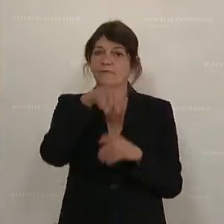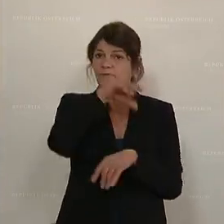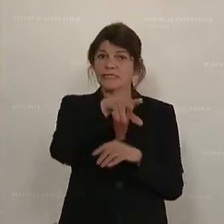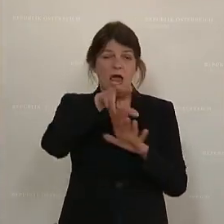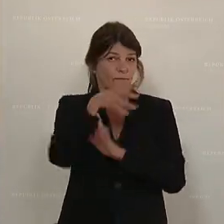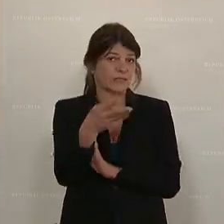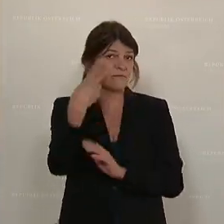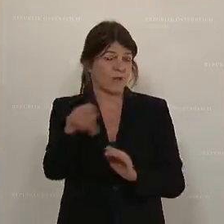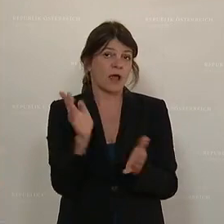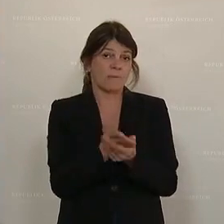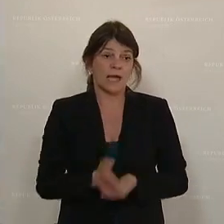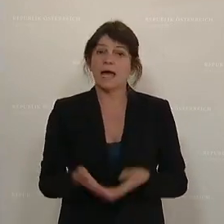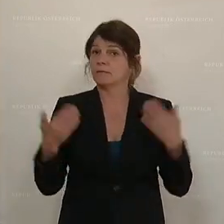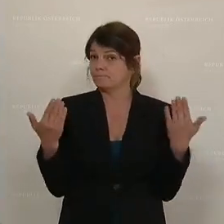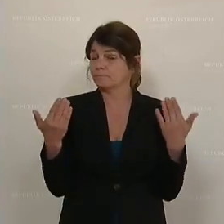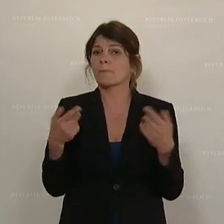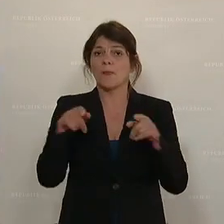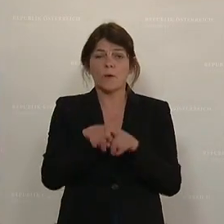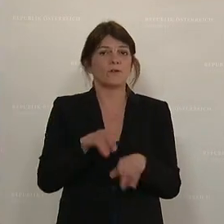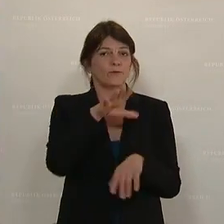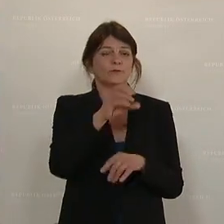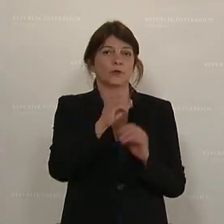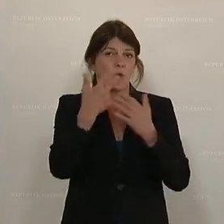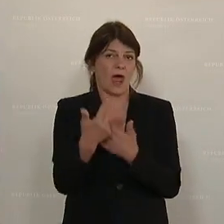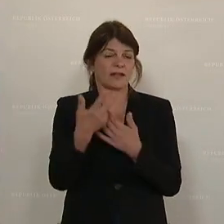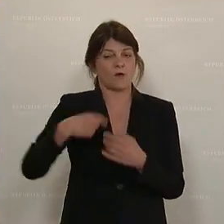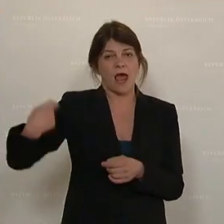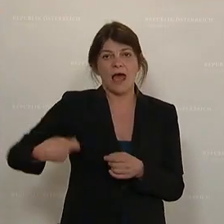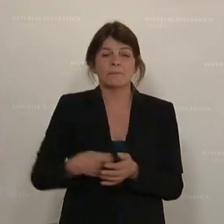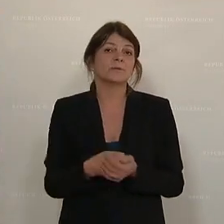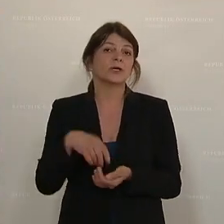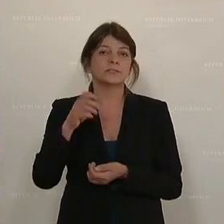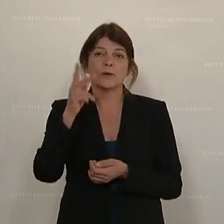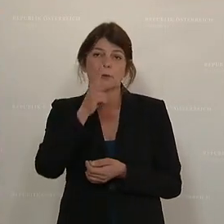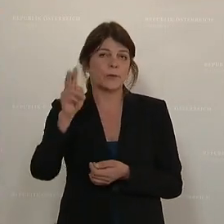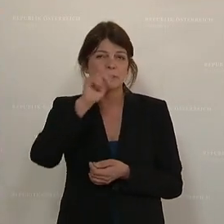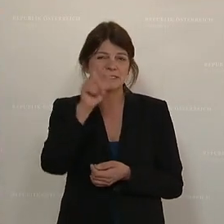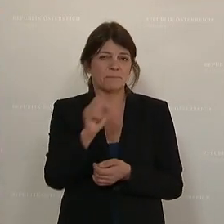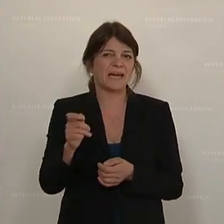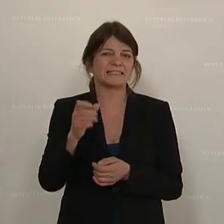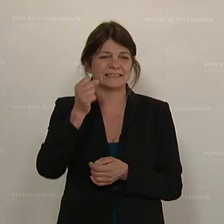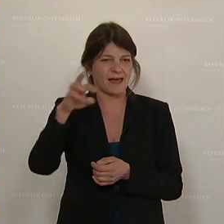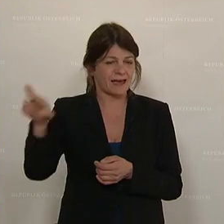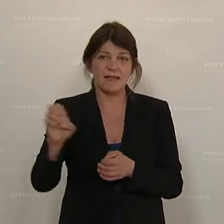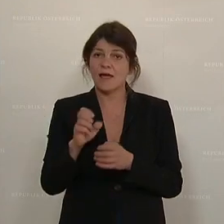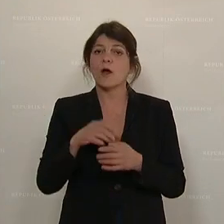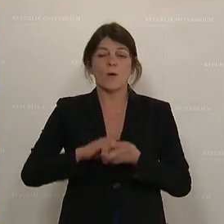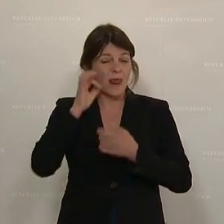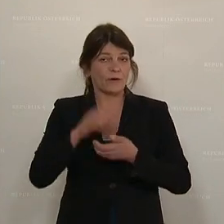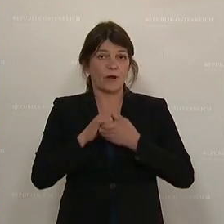Wissenschaftssprecherin der SPÖ. Der Abgeordnete Martina Künzberg-Sarre, Kolleginnen und Kollegen,